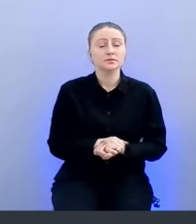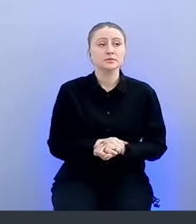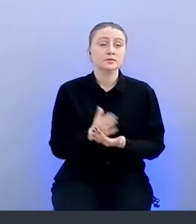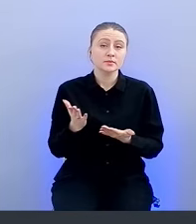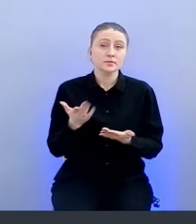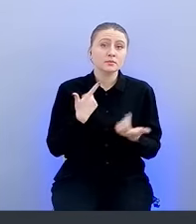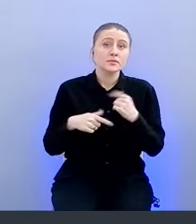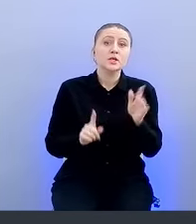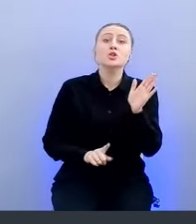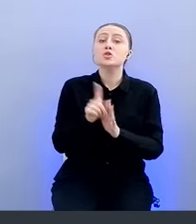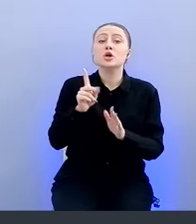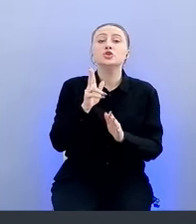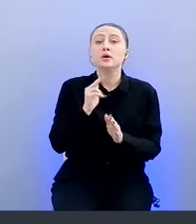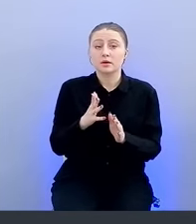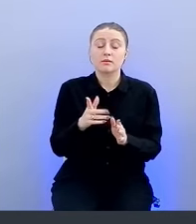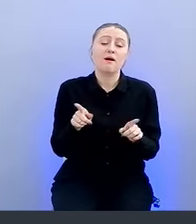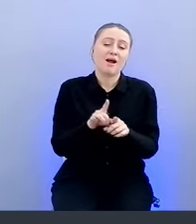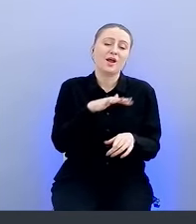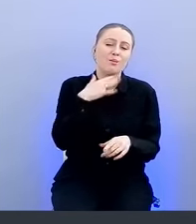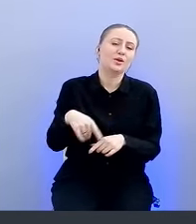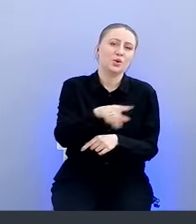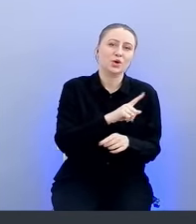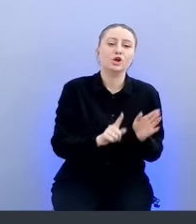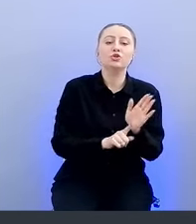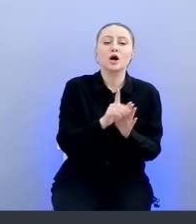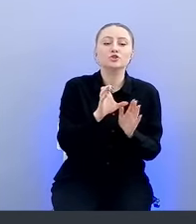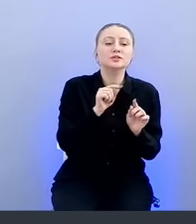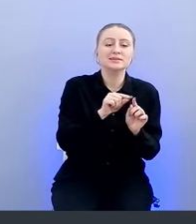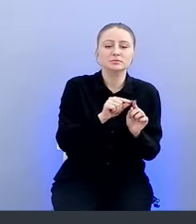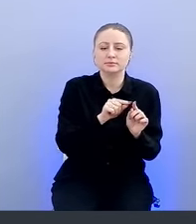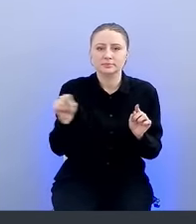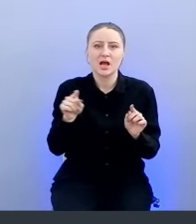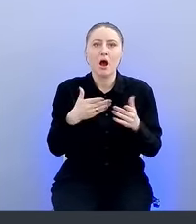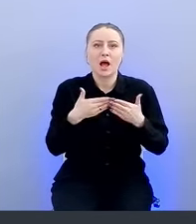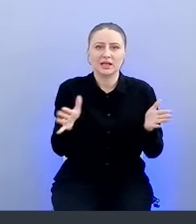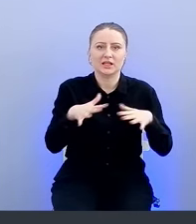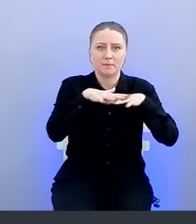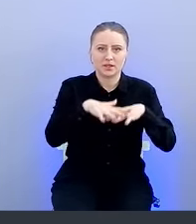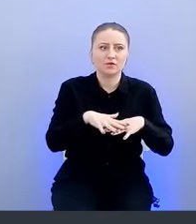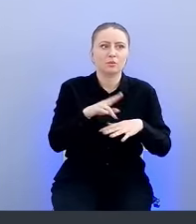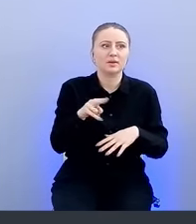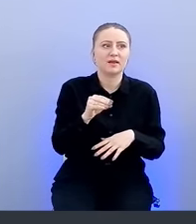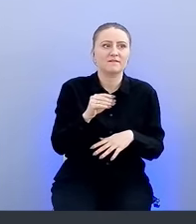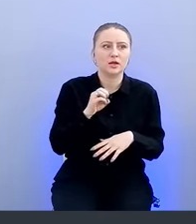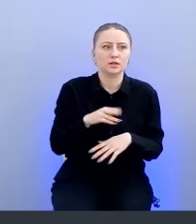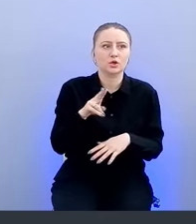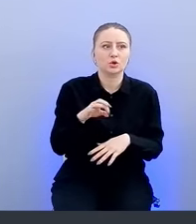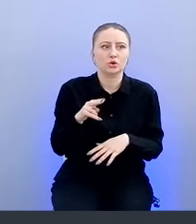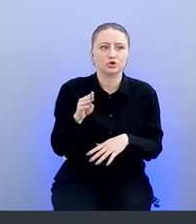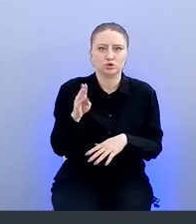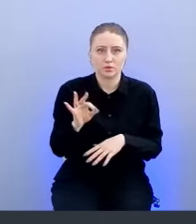Начали мы, на самом деле, как и многие начинают с открытой платформы Defect Doge, вот,